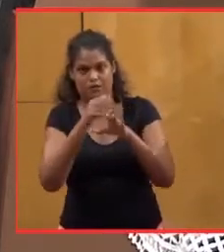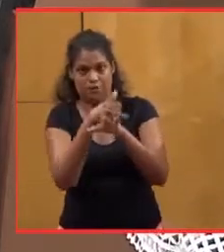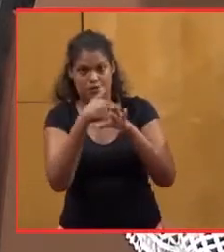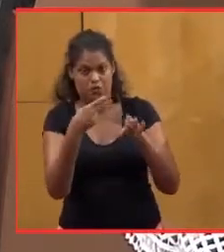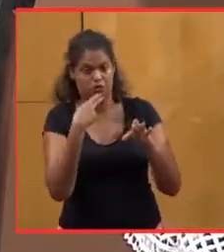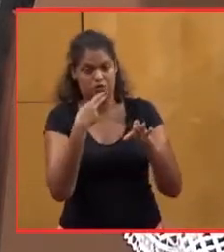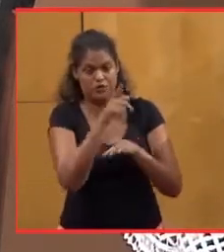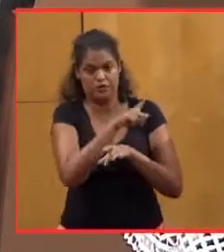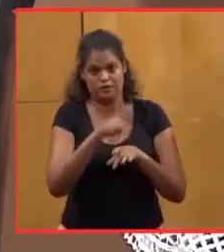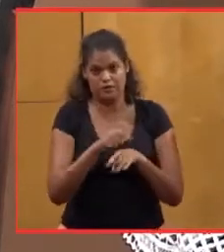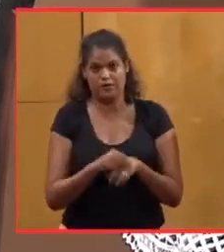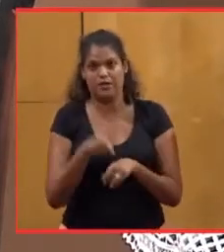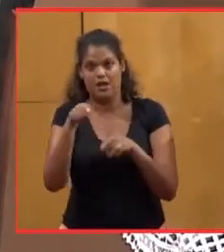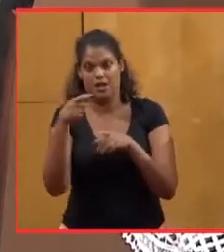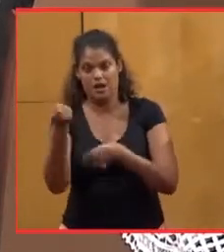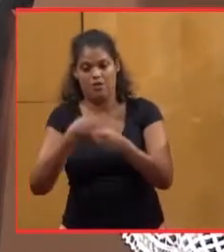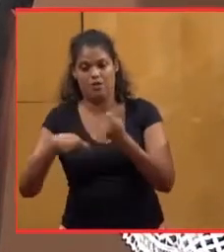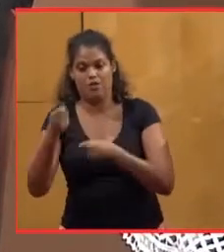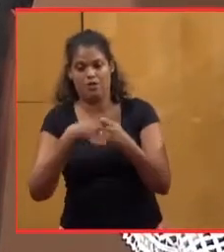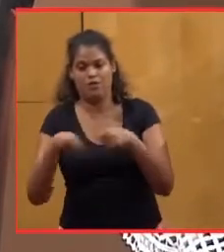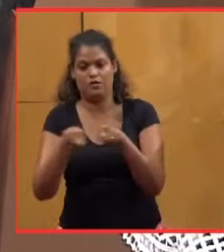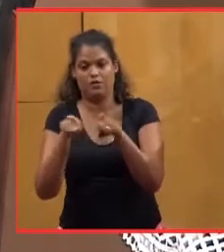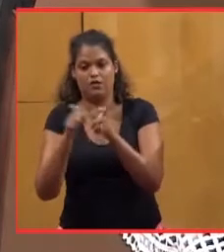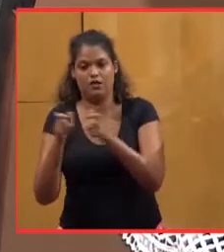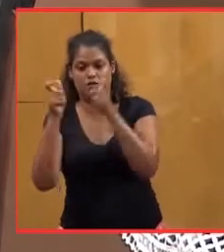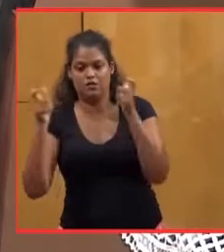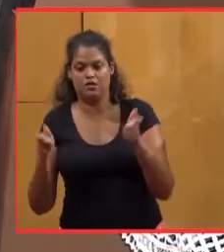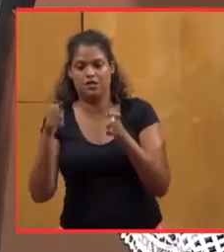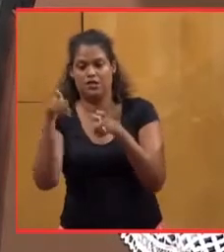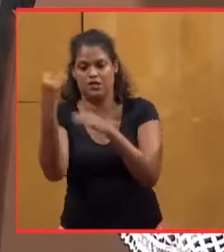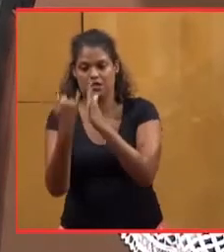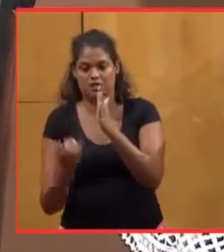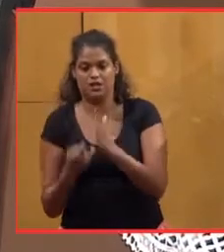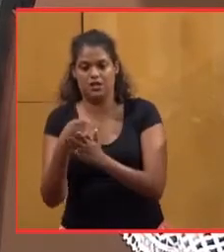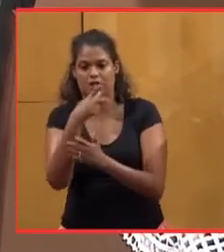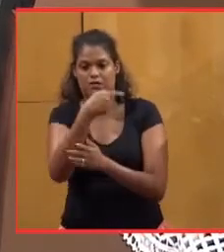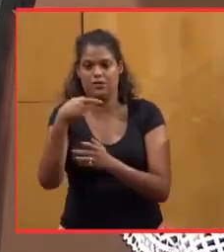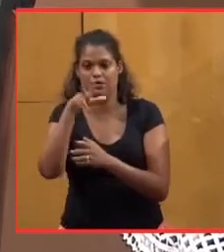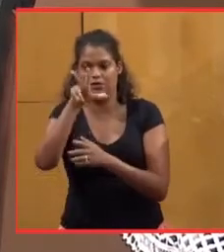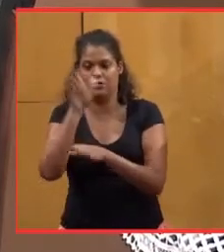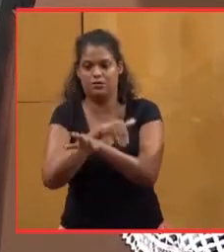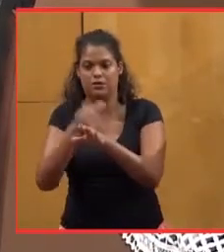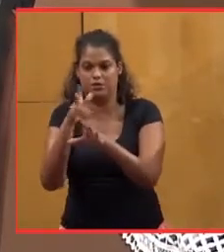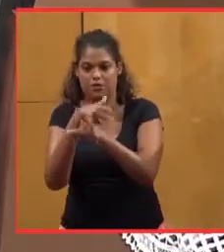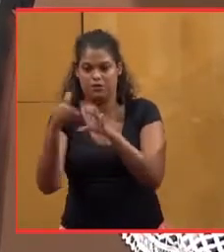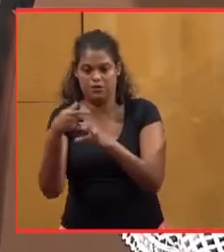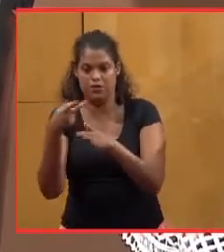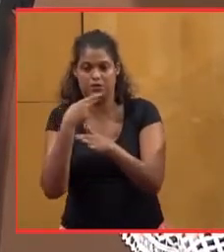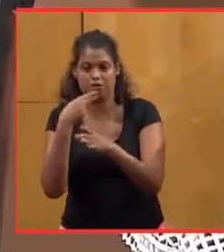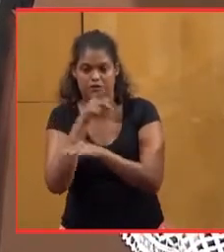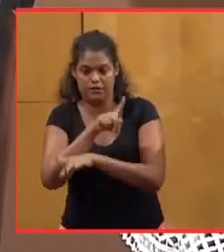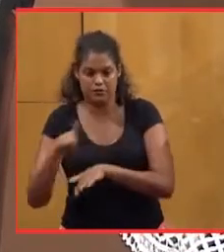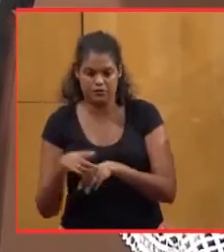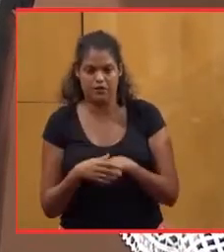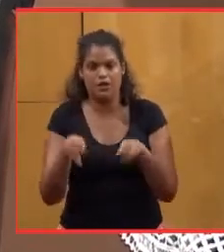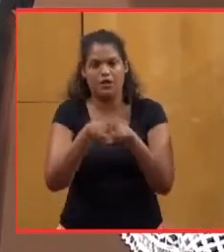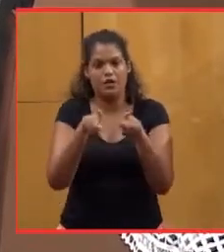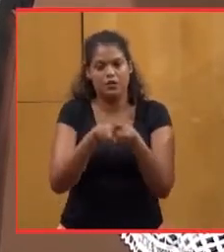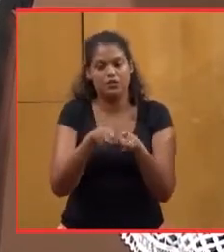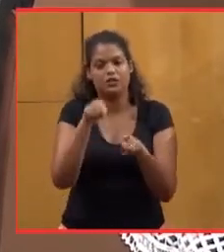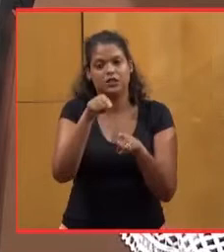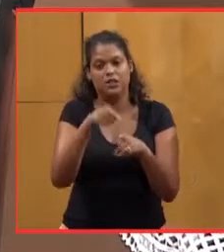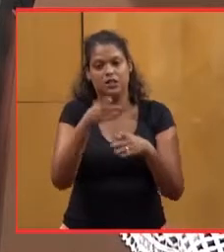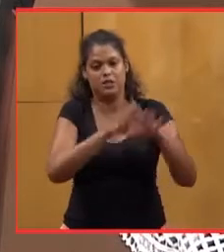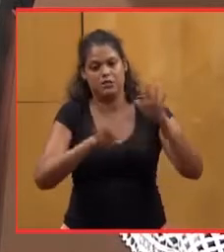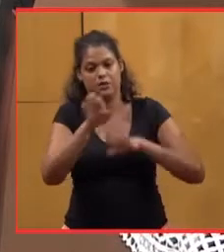utilisés. Au niveau du commerce, de l'industrie et de l'artisanat, c'est moins 3 millions d'euros non utilisés. Au niveau de l'amélioration